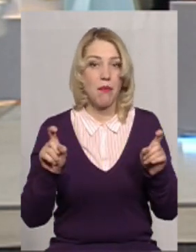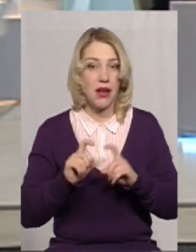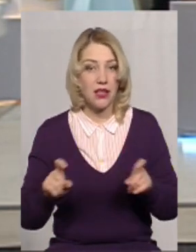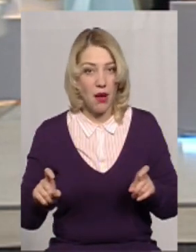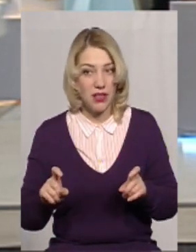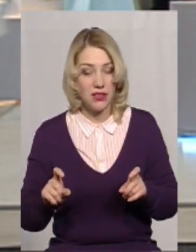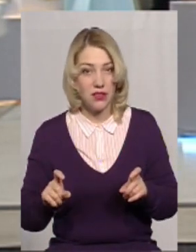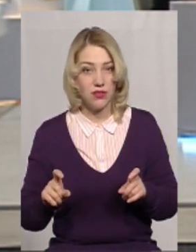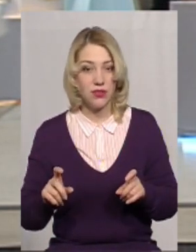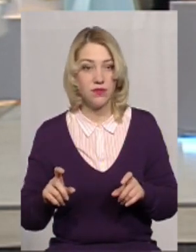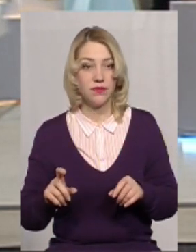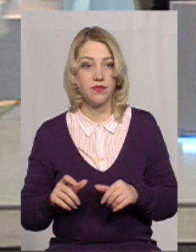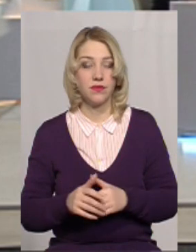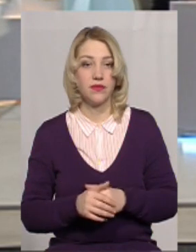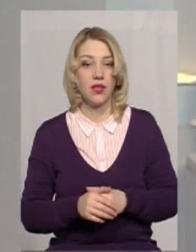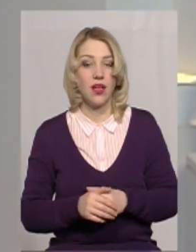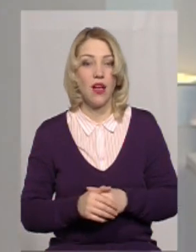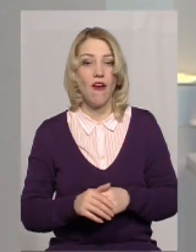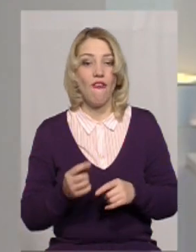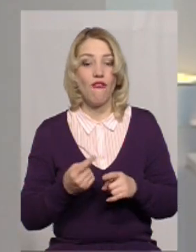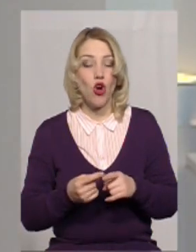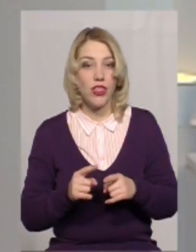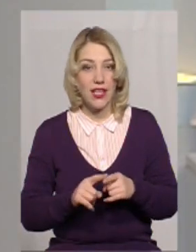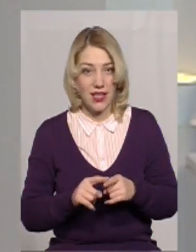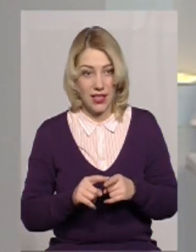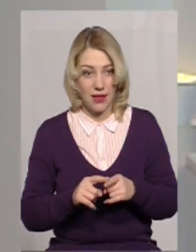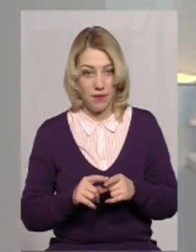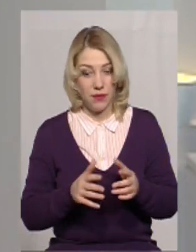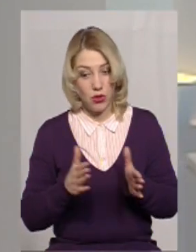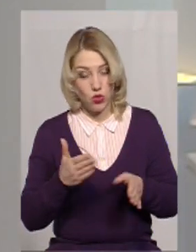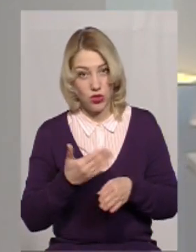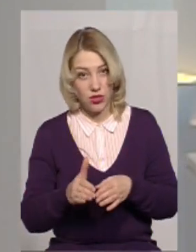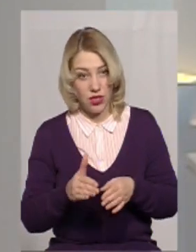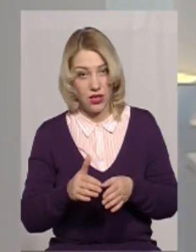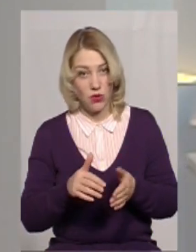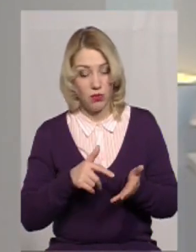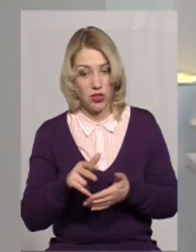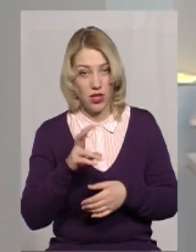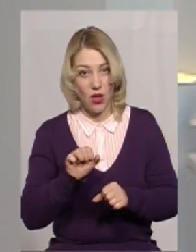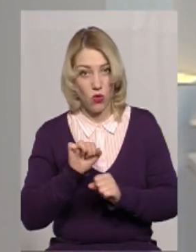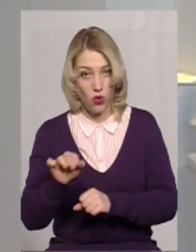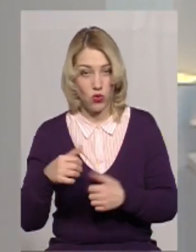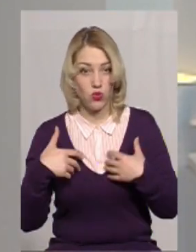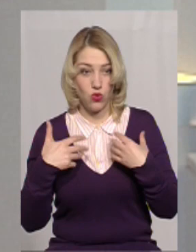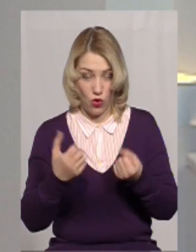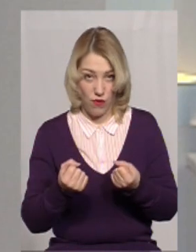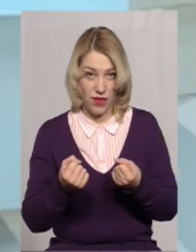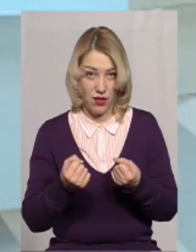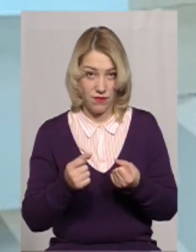департаментів і напрямків. Вони більшою частиною пішли на охорону здоров'я?